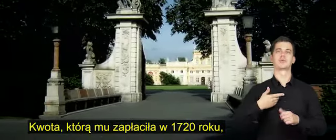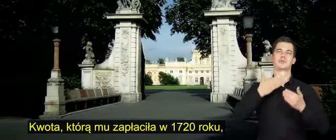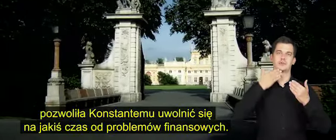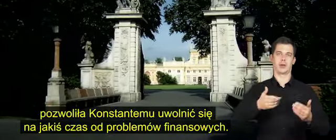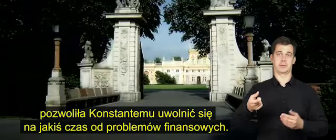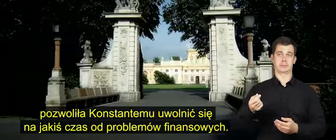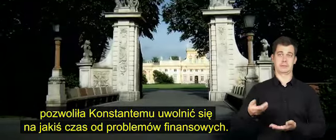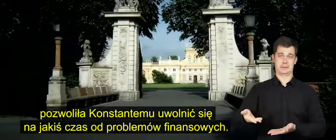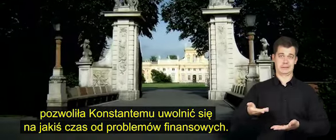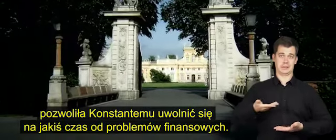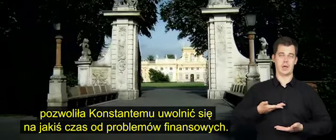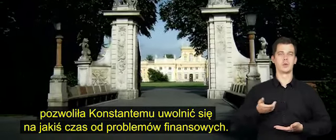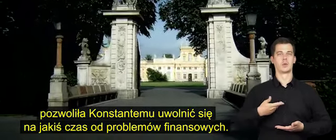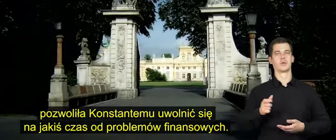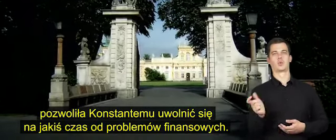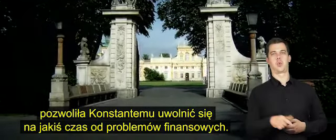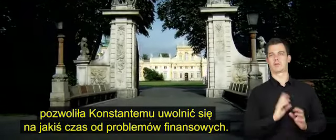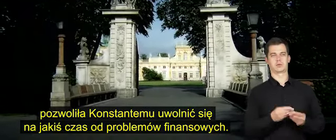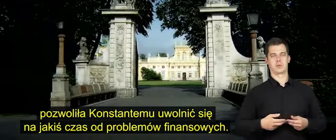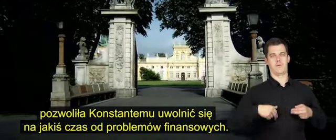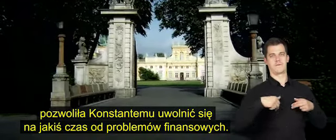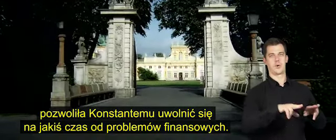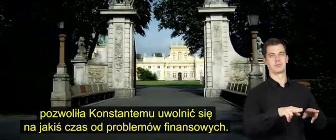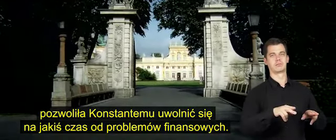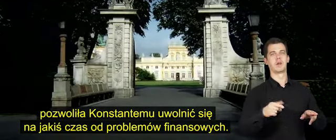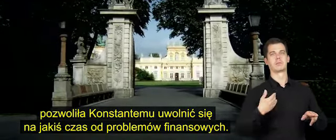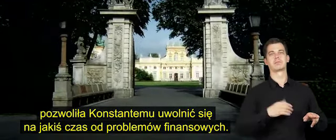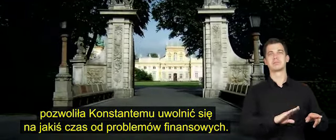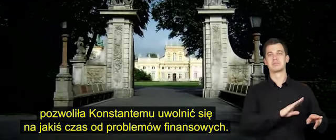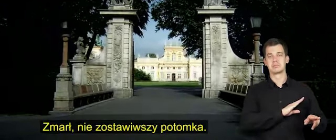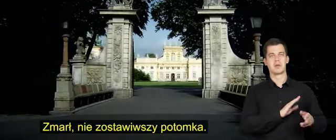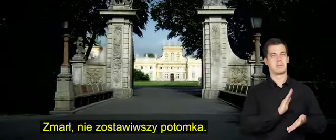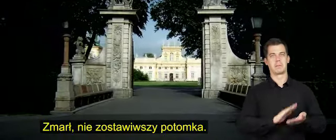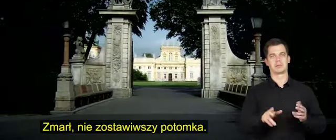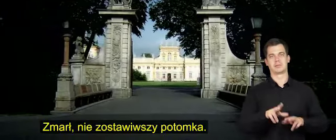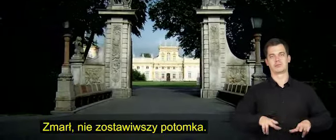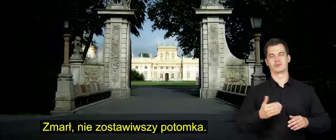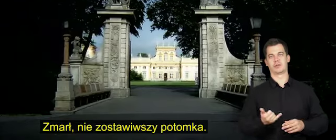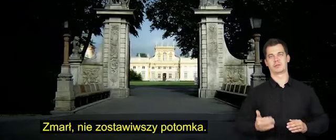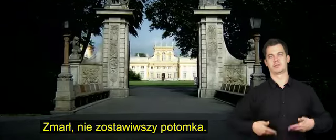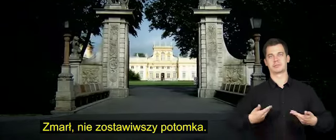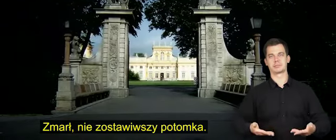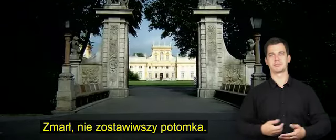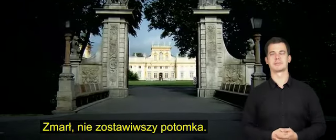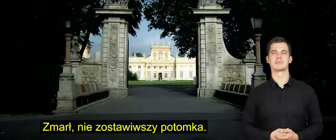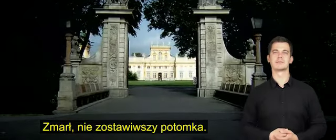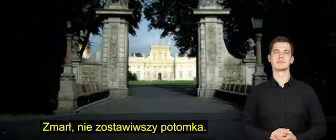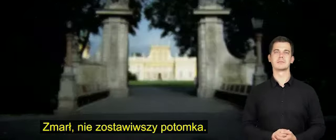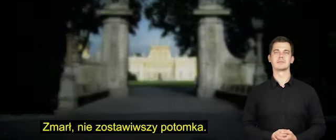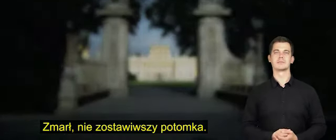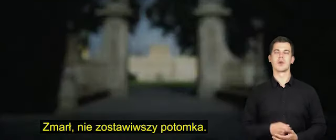roku, pozwoliła Konstantemu uwolnić się na jakiś czas od problemów finansowych. Zmarł, nie zostawiwszy potomka.